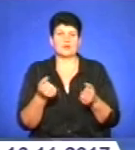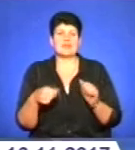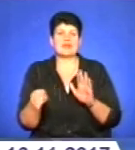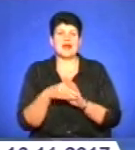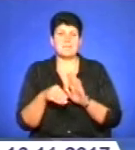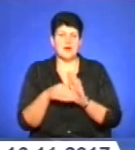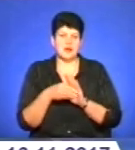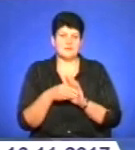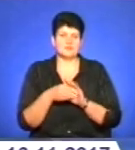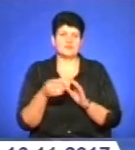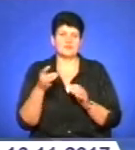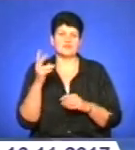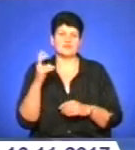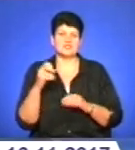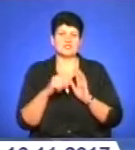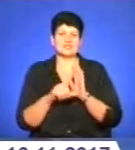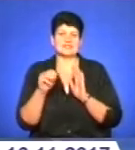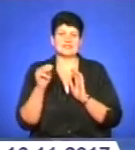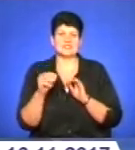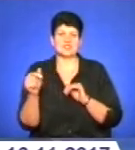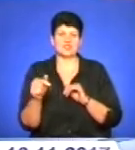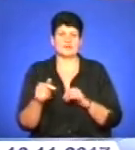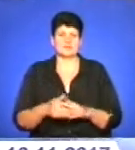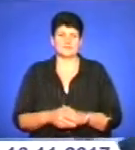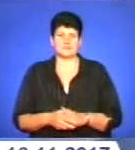хабара у розмірі 260 тисяч гривень.